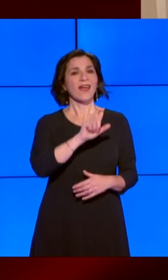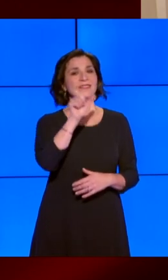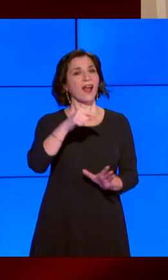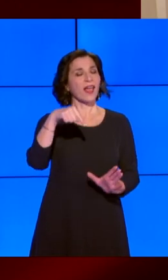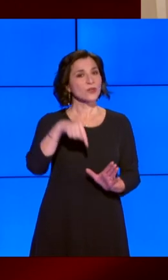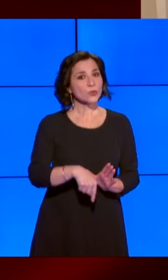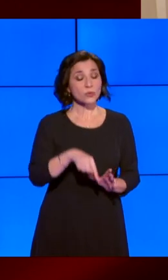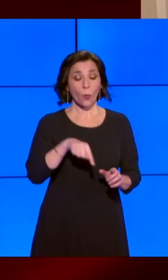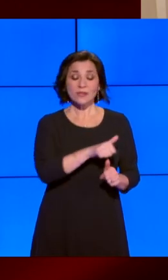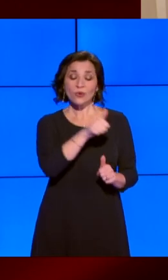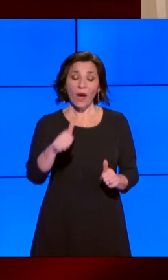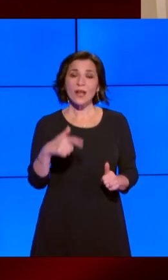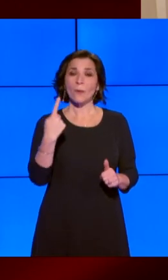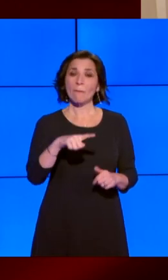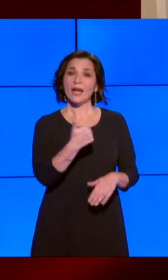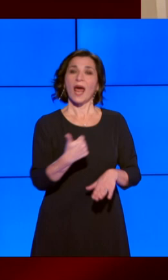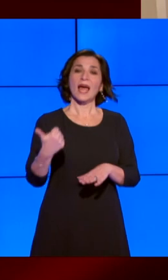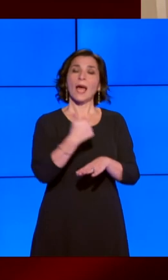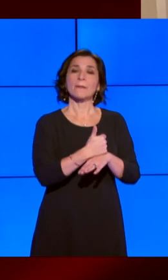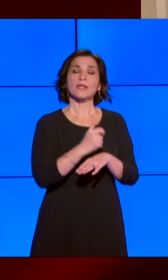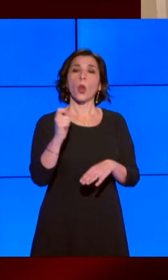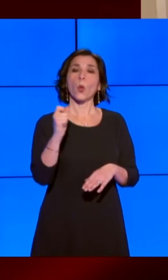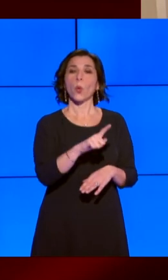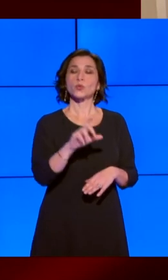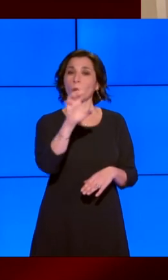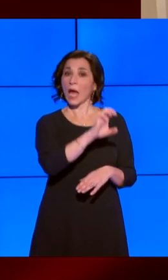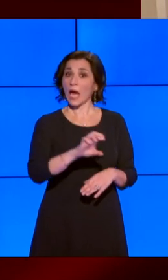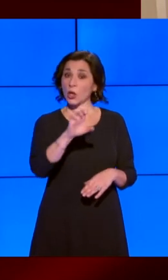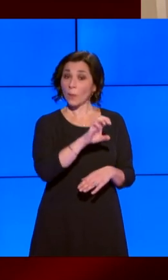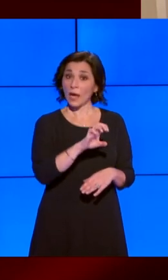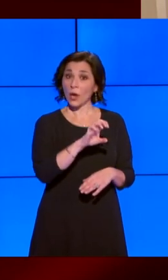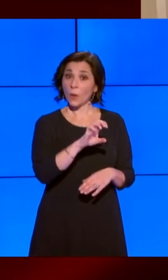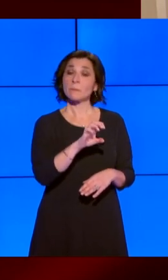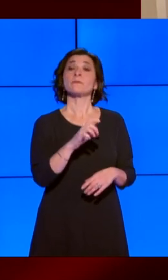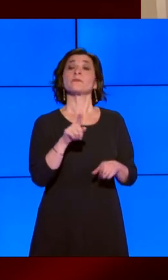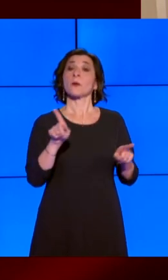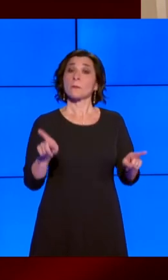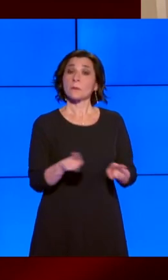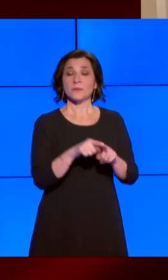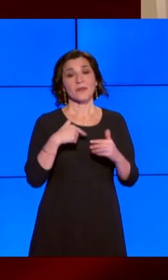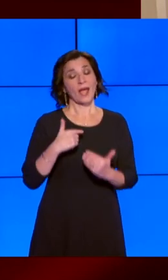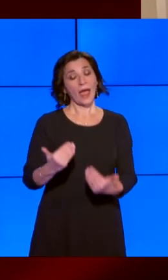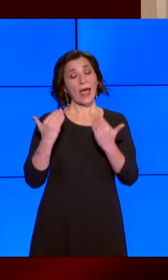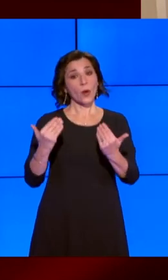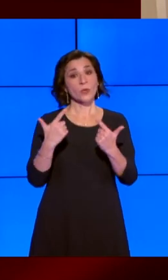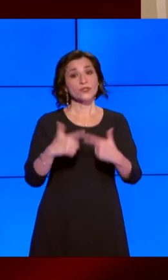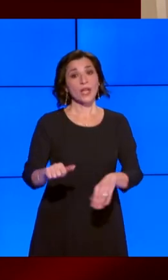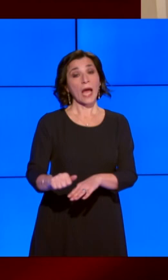cultura europea. Con questo spirito rivolgo gli auguri a Parma che con il suo